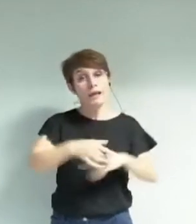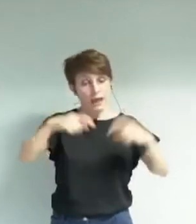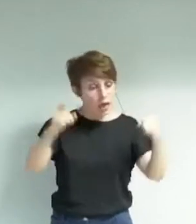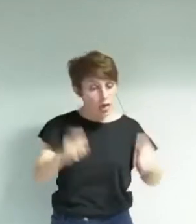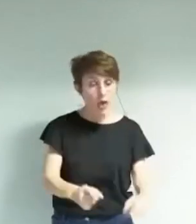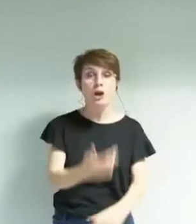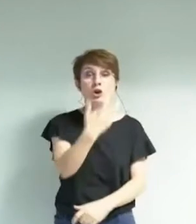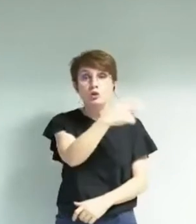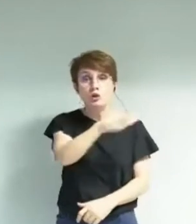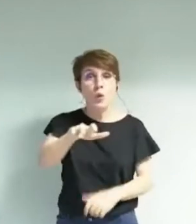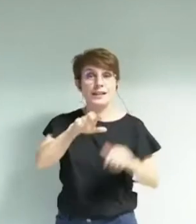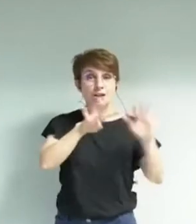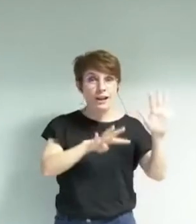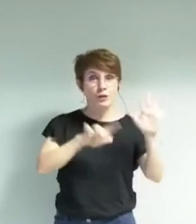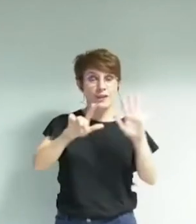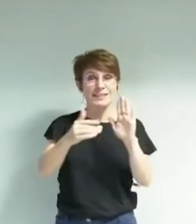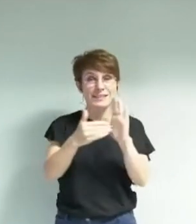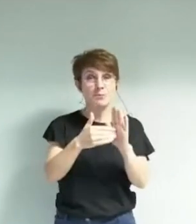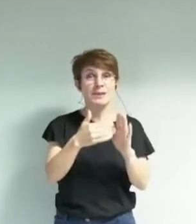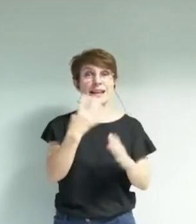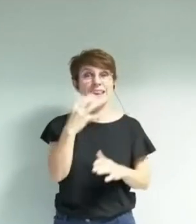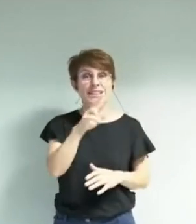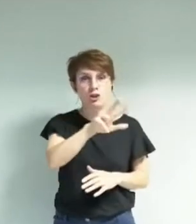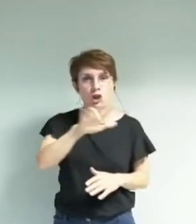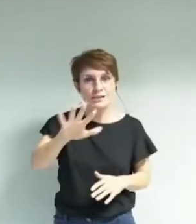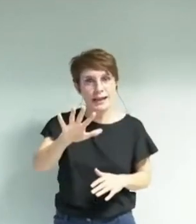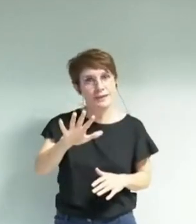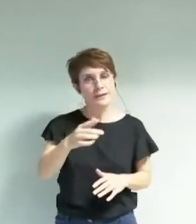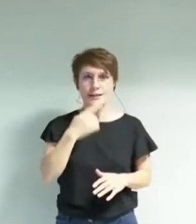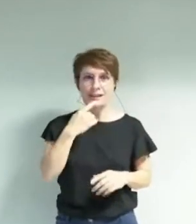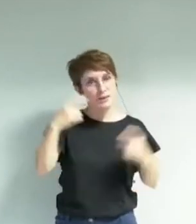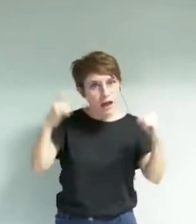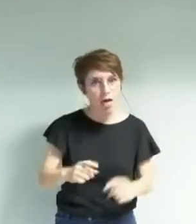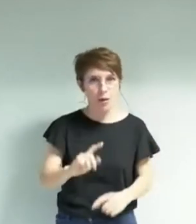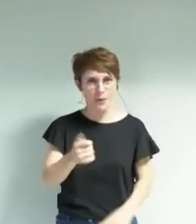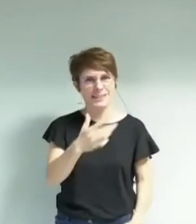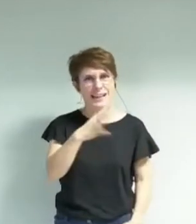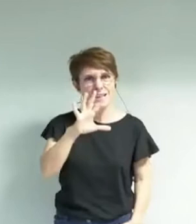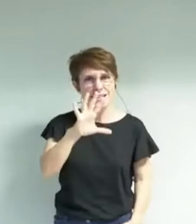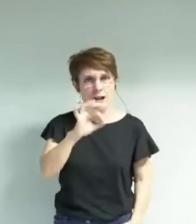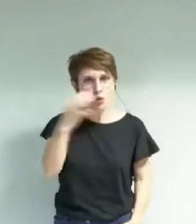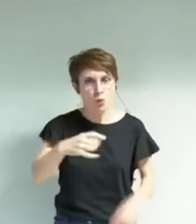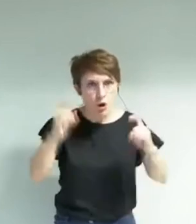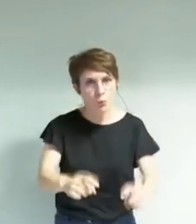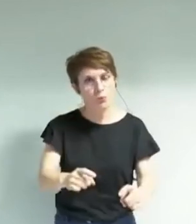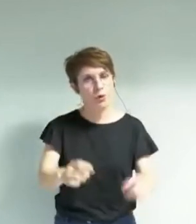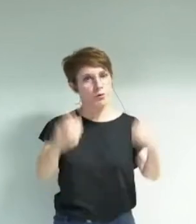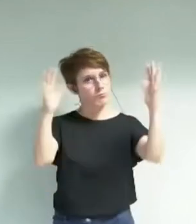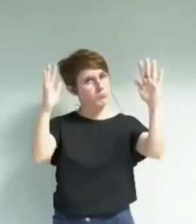397 435, soit une baisse de près de 50%. Quel succès !